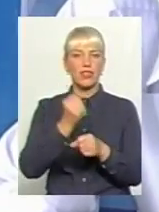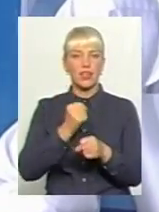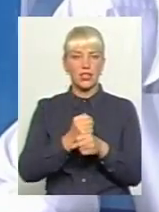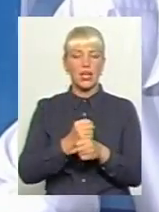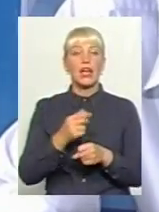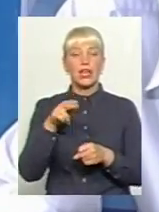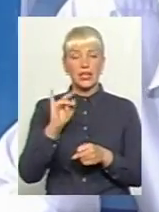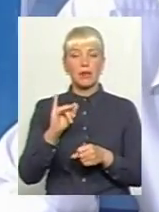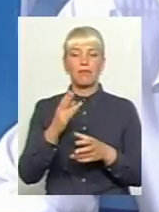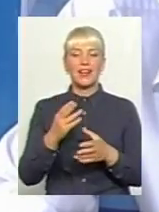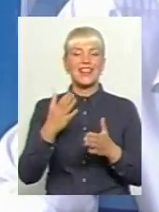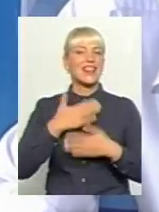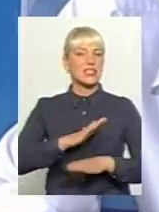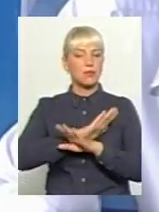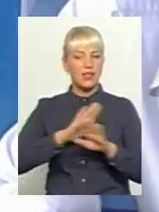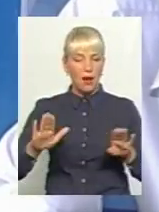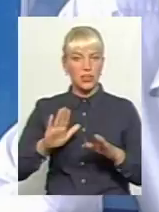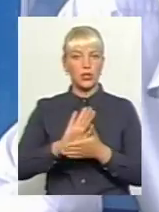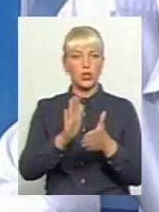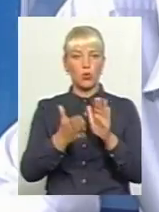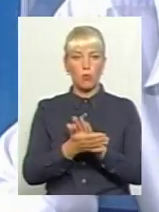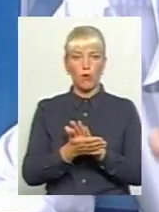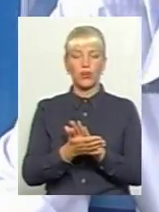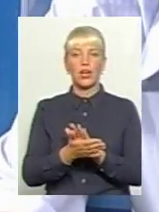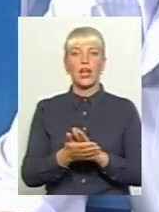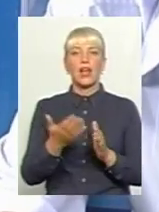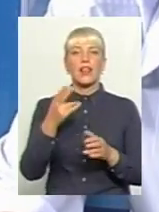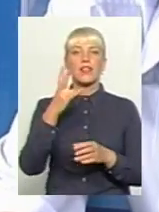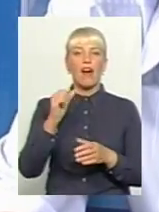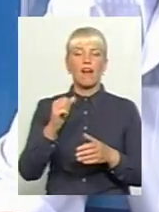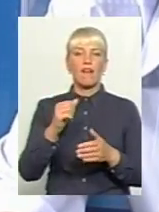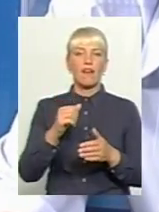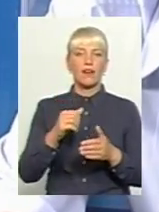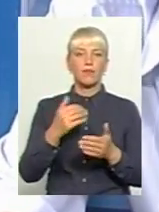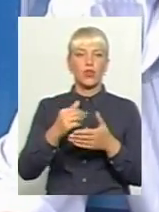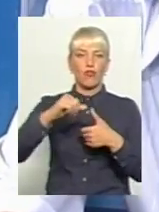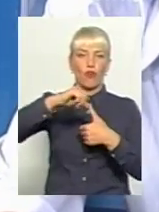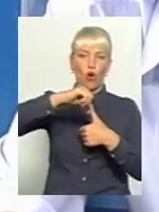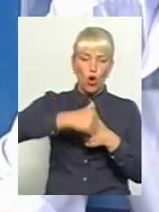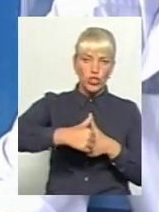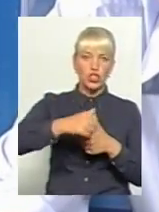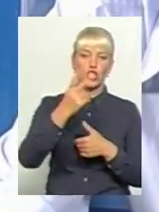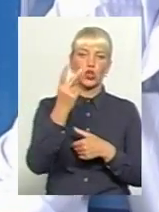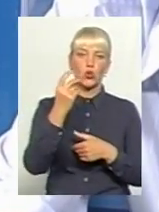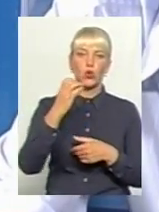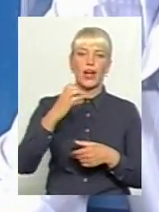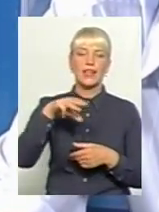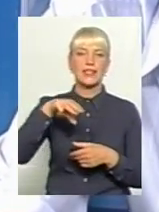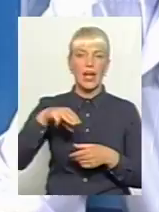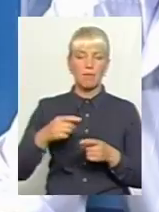якихось несприятливих умовах, на фоні хронічної другої степені, виникає гостро.